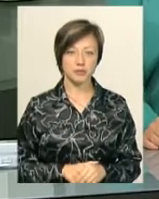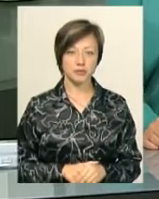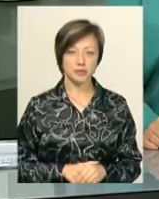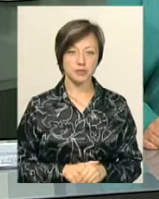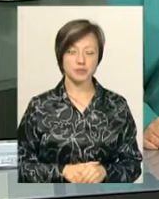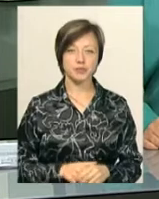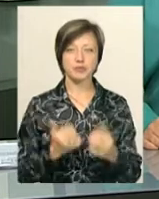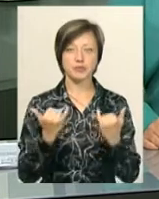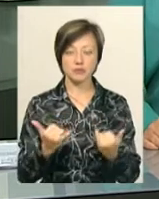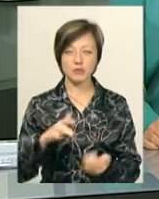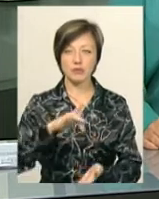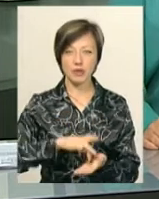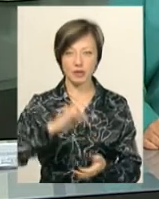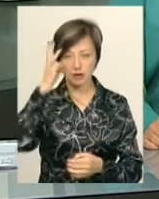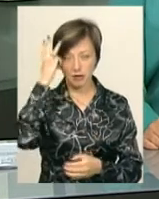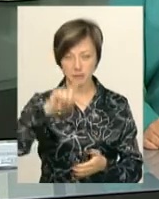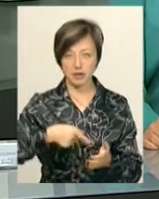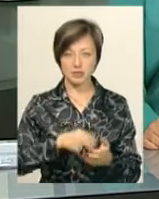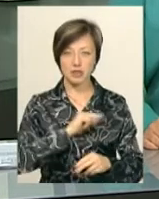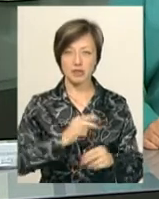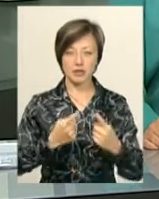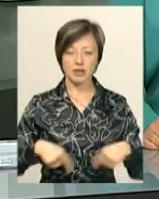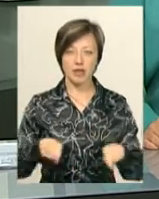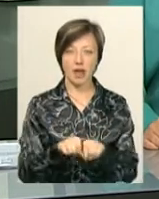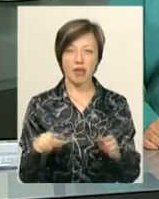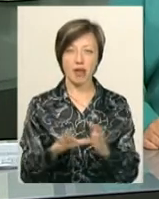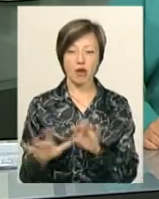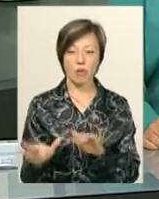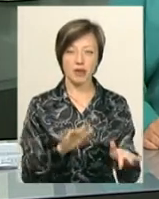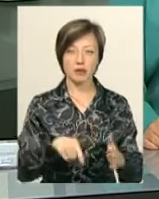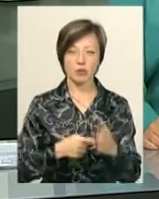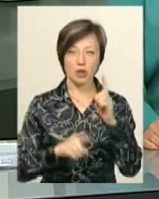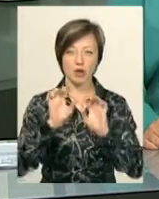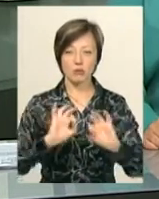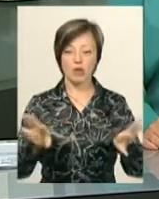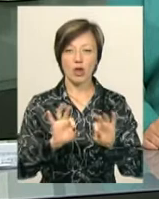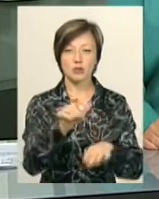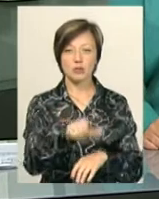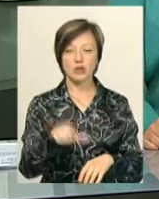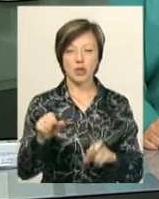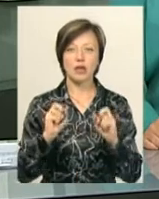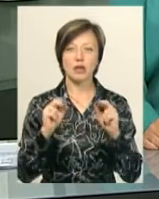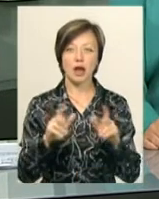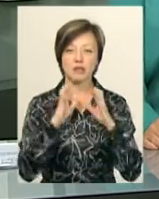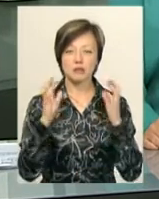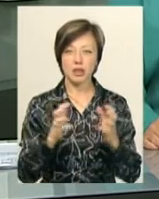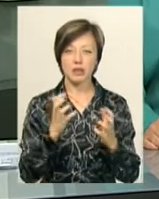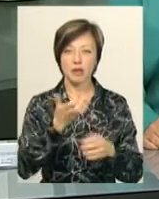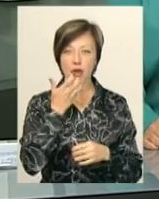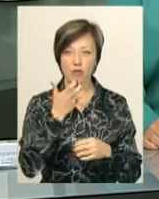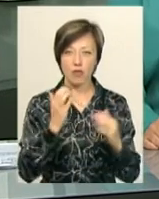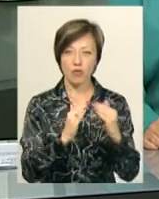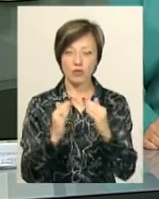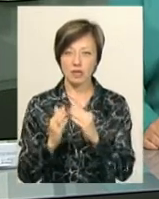Сьогодні у центрі Хмельницького працівники відділу енергоменеджменту міської ради пояснювали перехожим, як зберегти тепло в оселях,